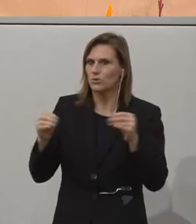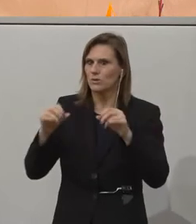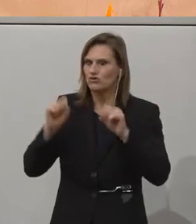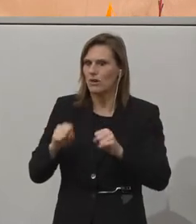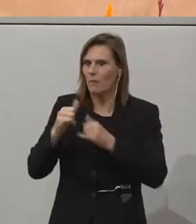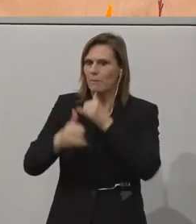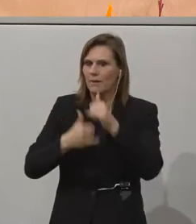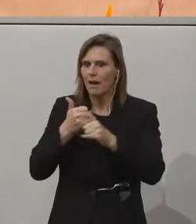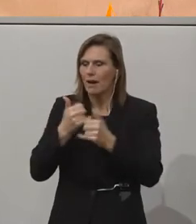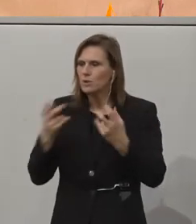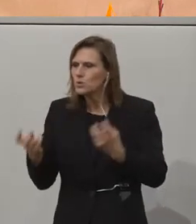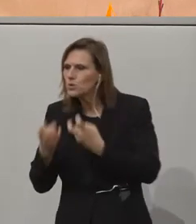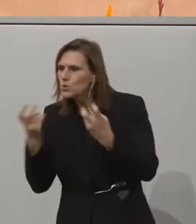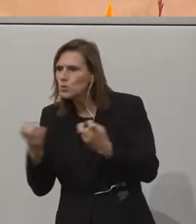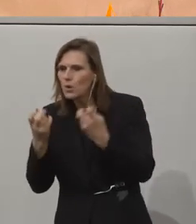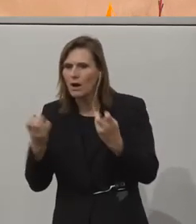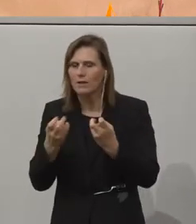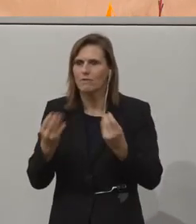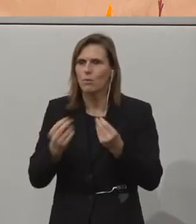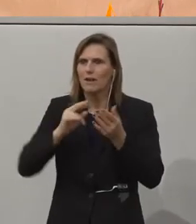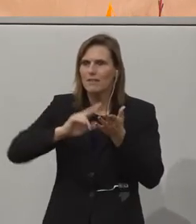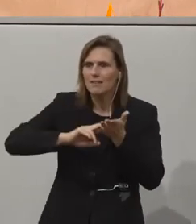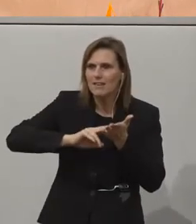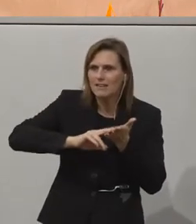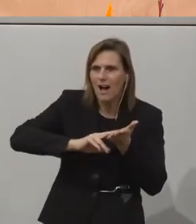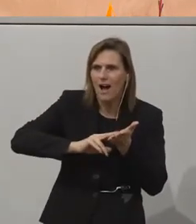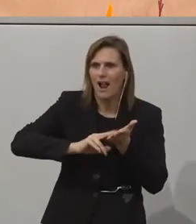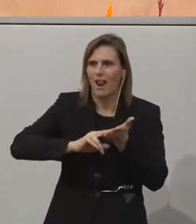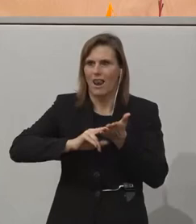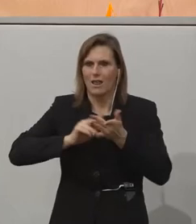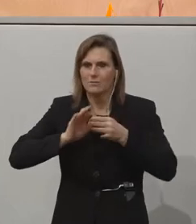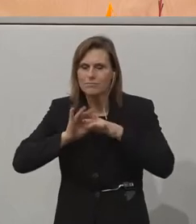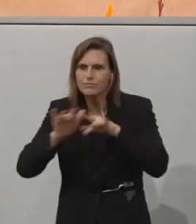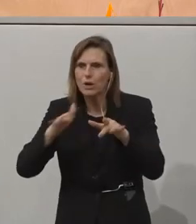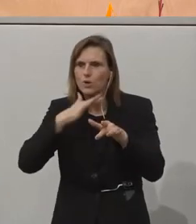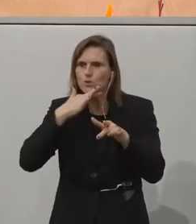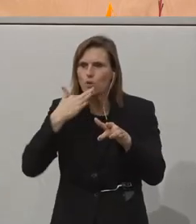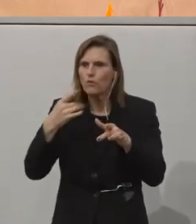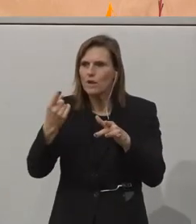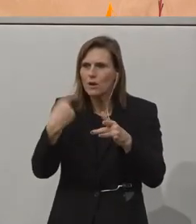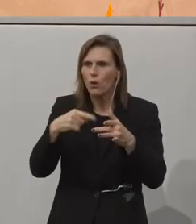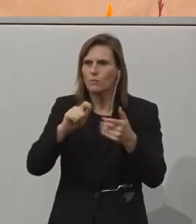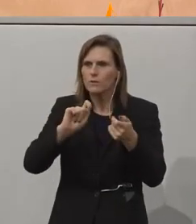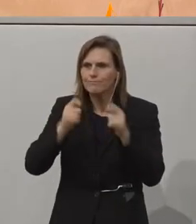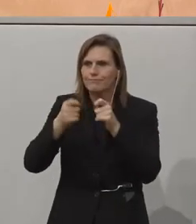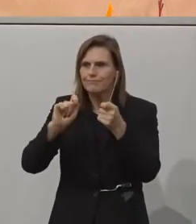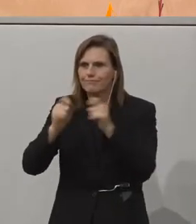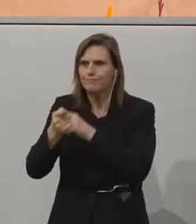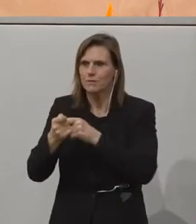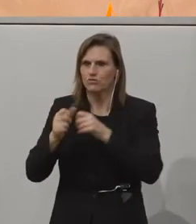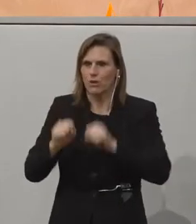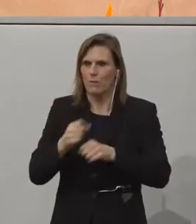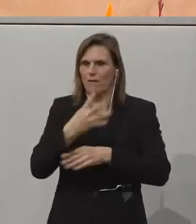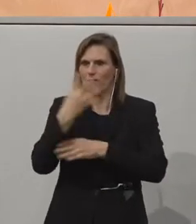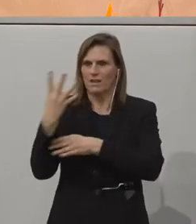aufs Neue suchen, weil durch die Digitalisierung so vieles an Veränderungen vor sich geht, dass jedes vierte Jahr ein Thema